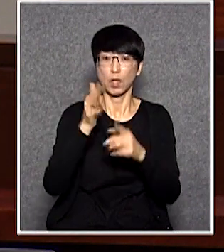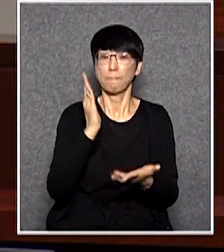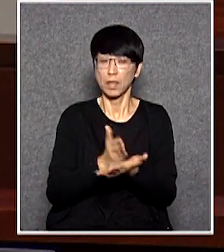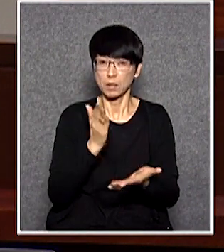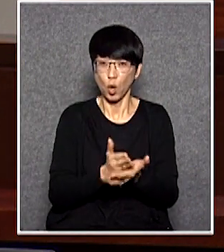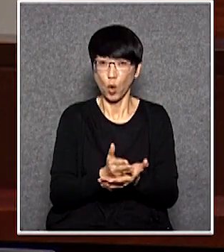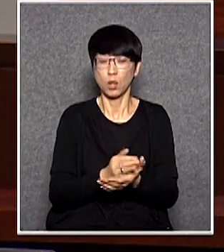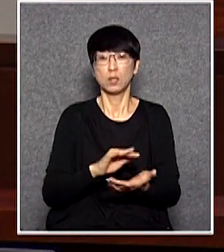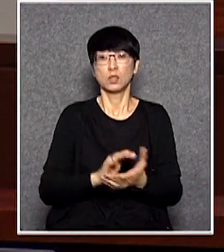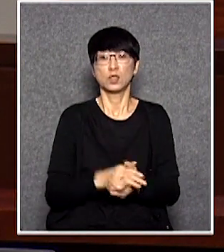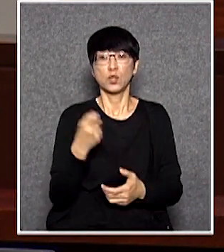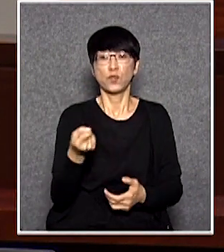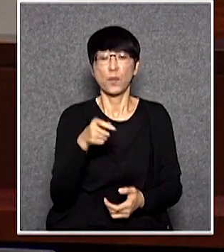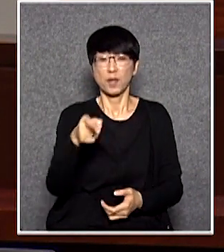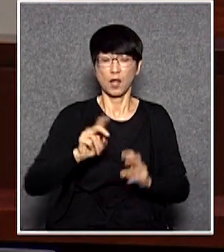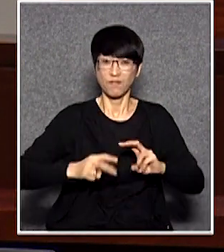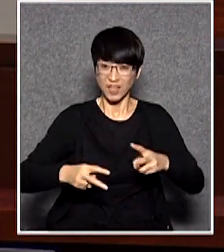你是要方便你發展